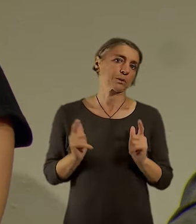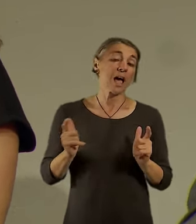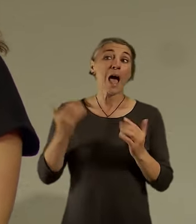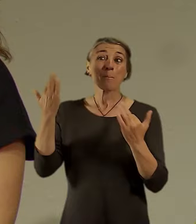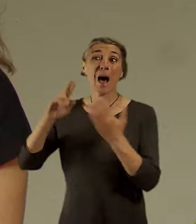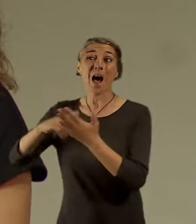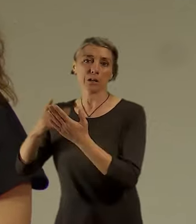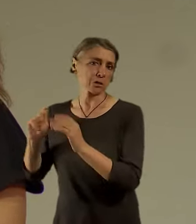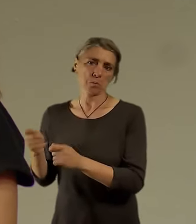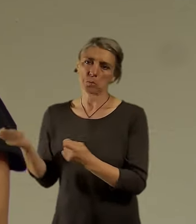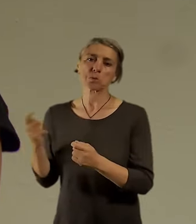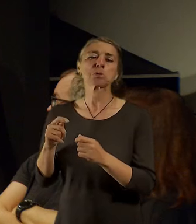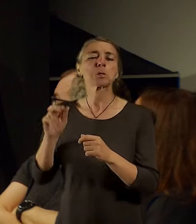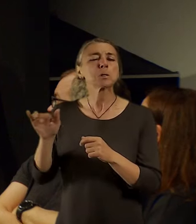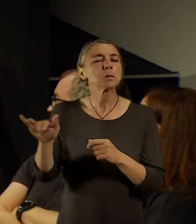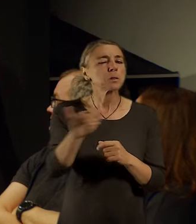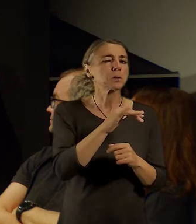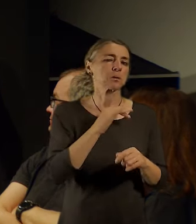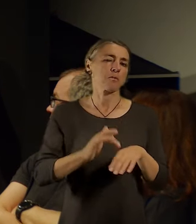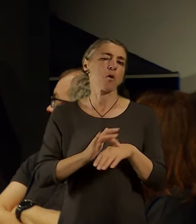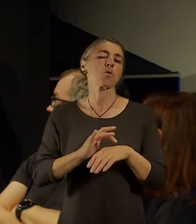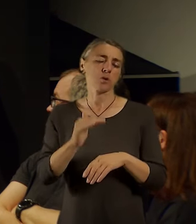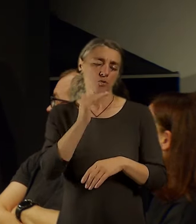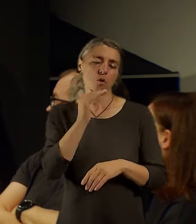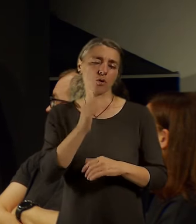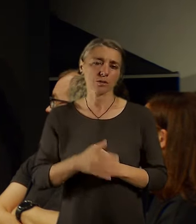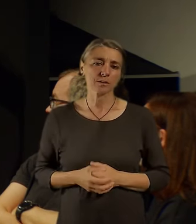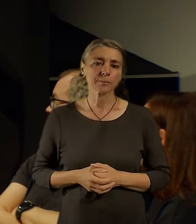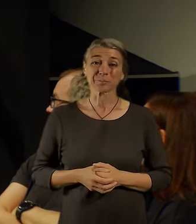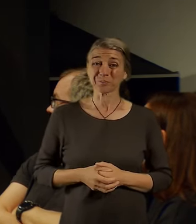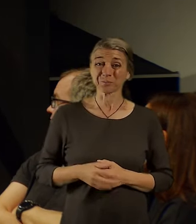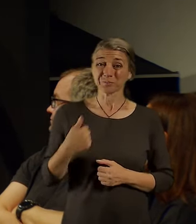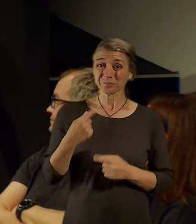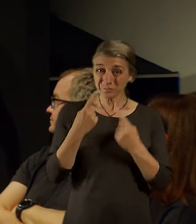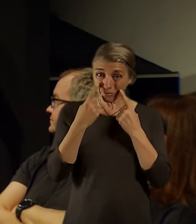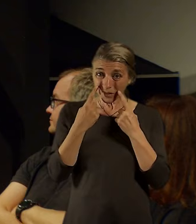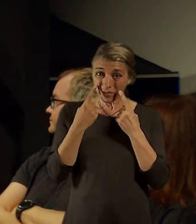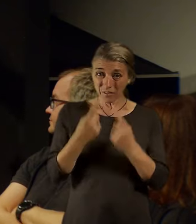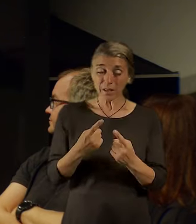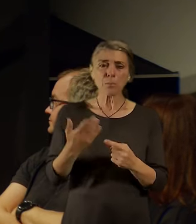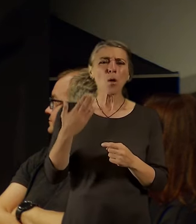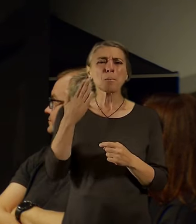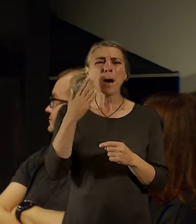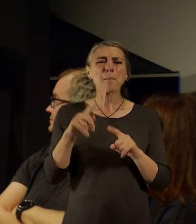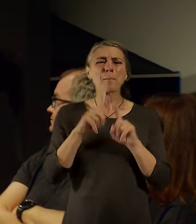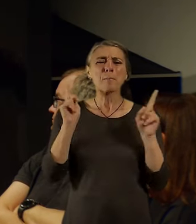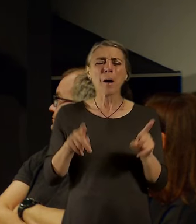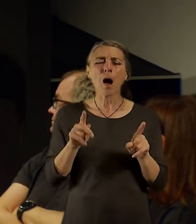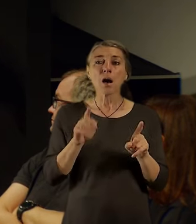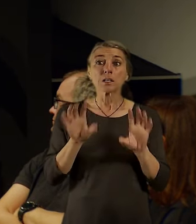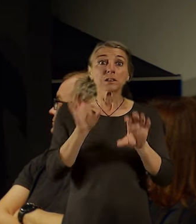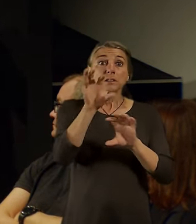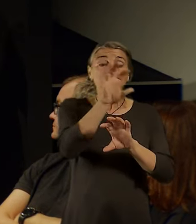Já jsem si tady poznamenal ty deficity, tak jak jsme se na to dívali. A samozřejmě tam byla ta mapa, která zářila všema barvama, ale